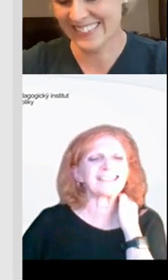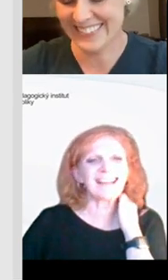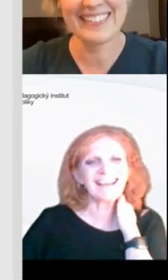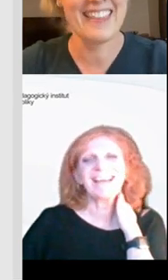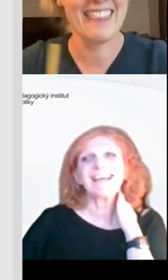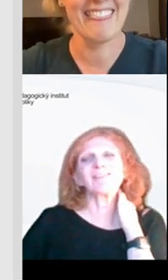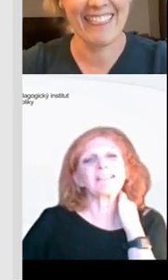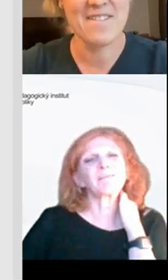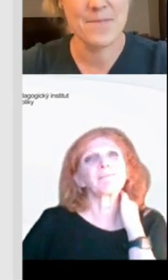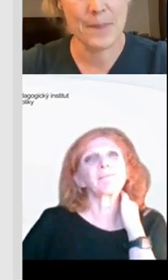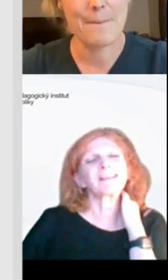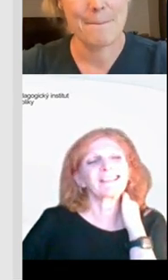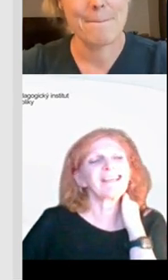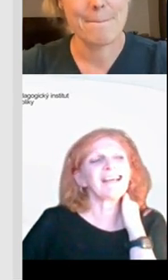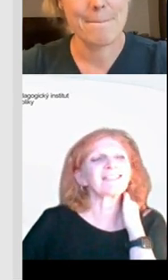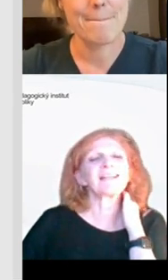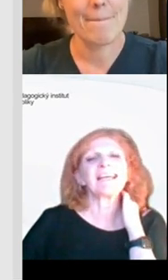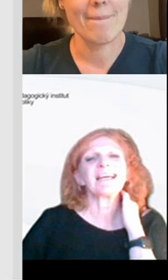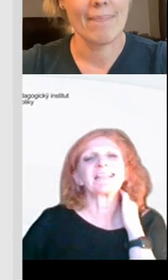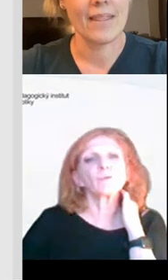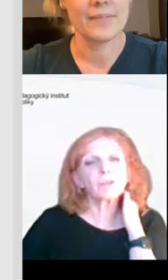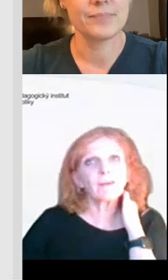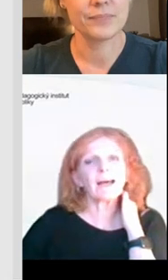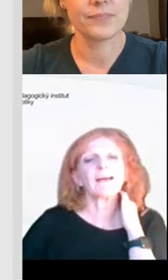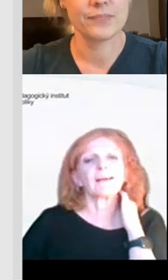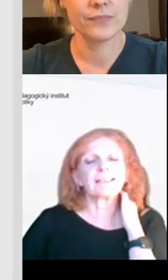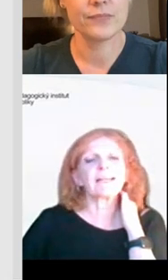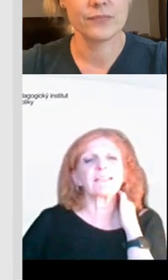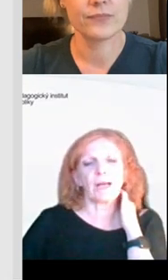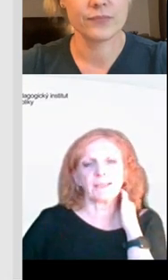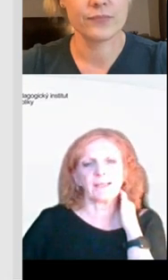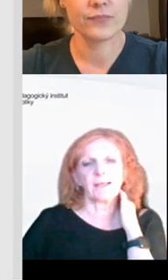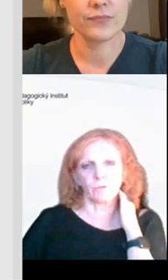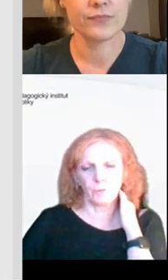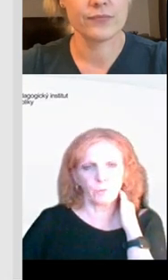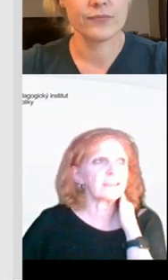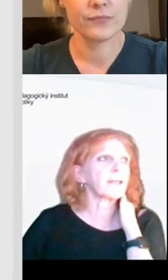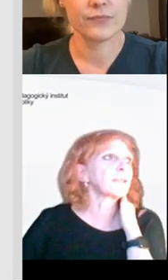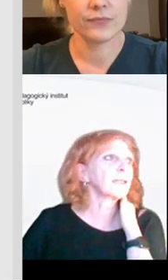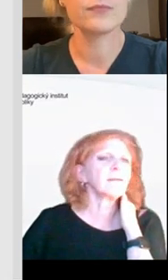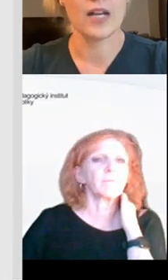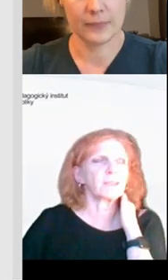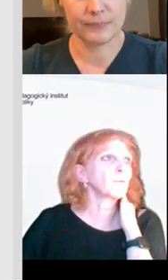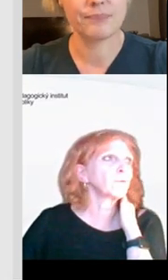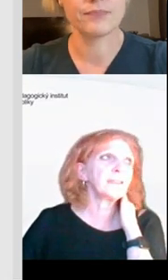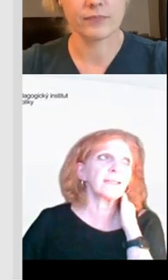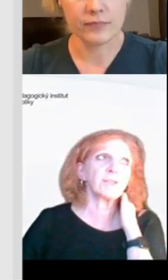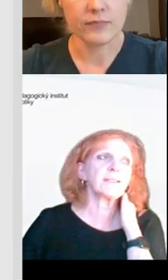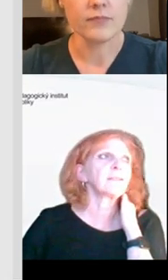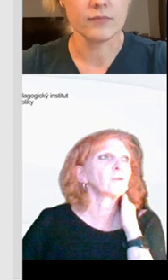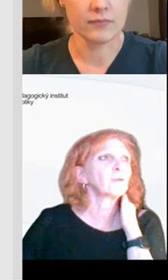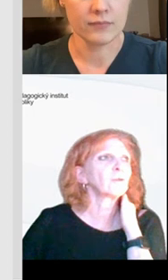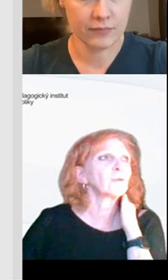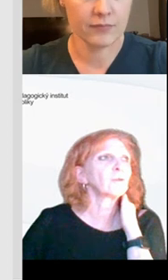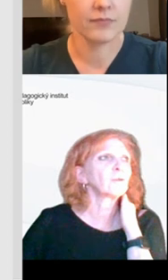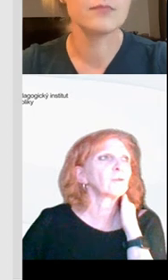postupovali tak, že jsme vycházeli z učiva, které si žáci osvojují. Takže tady před sebou vidíte